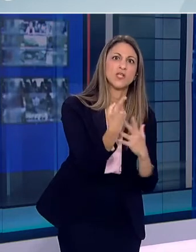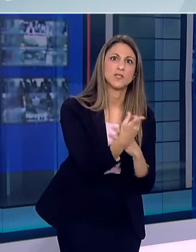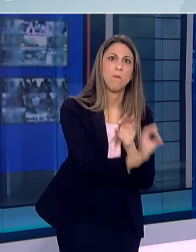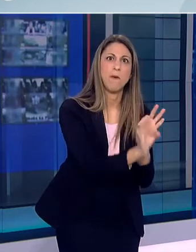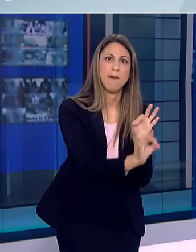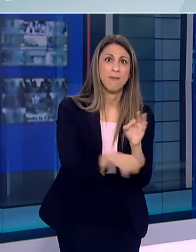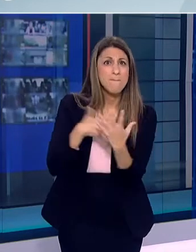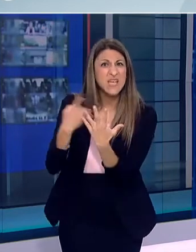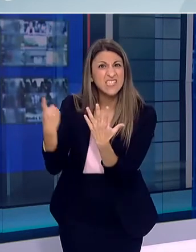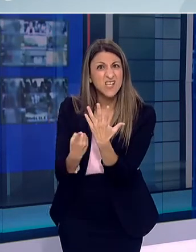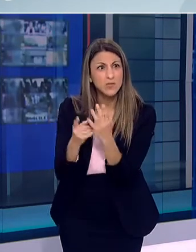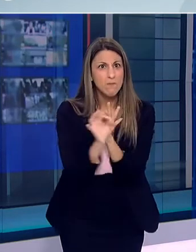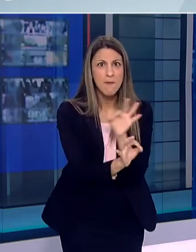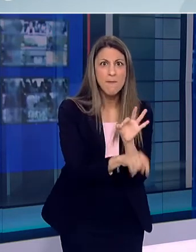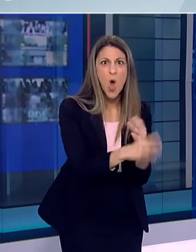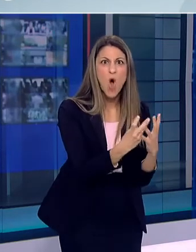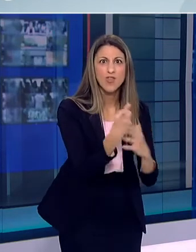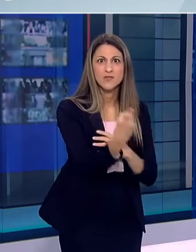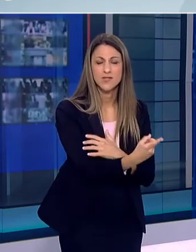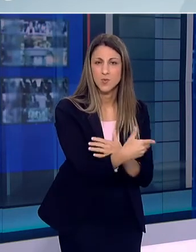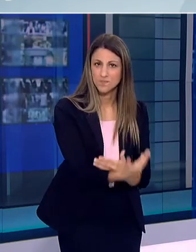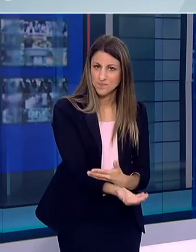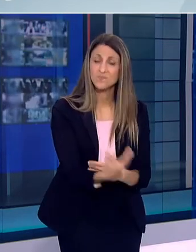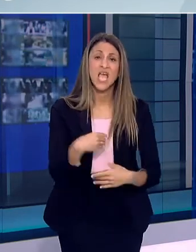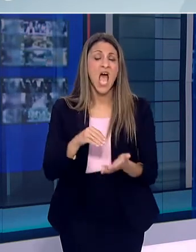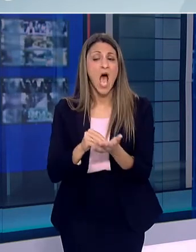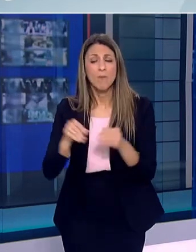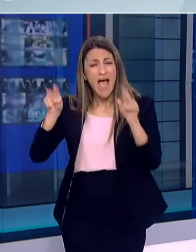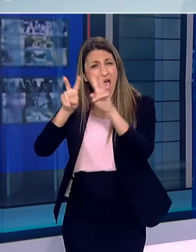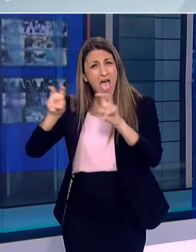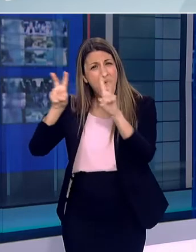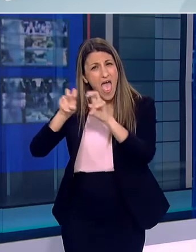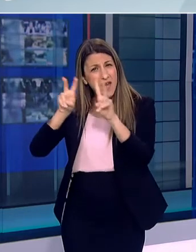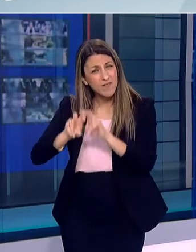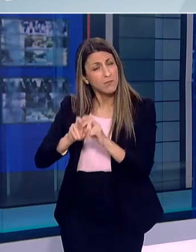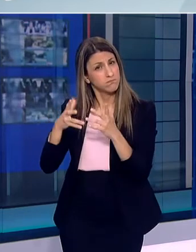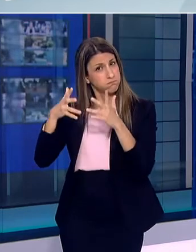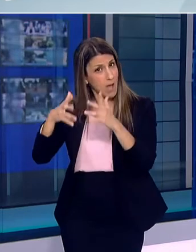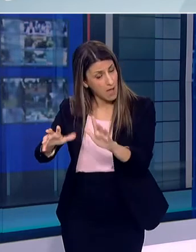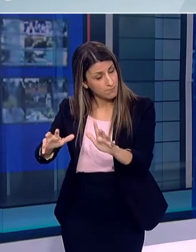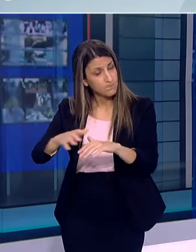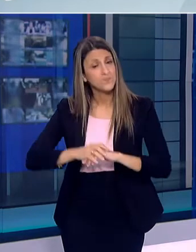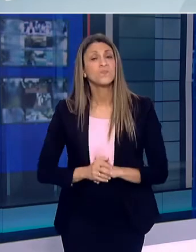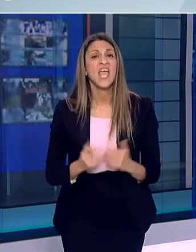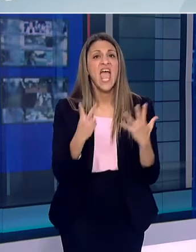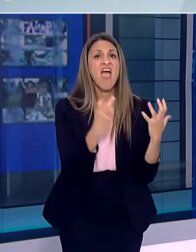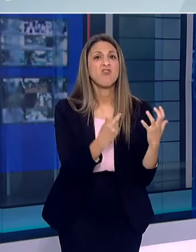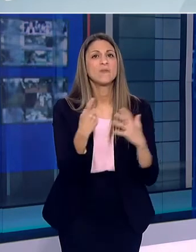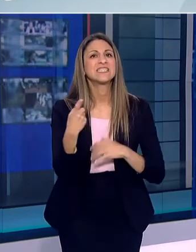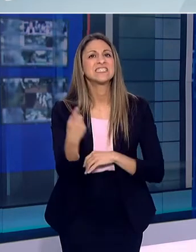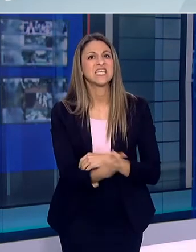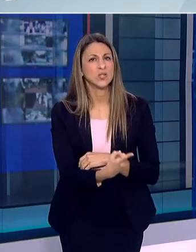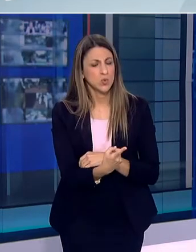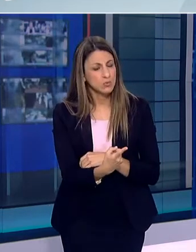και με φιλογενετική ανάλυση παρόμοια με αναλύσεις που πραγματοποιούμε ήδη και στην πατρίδα μας Το 70% των